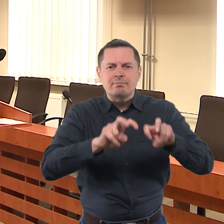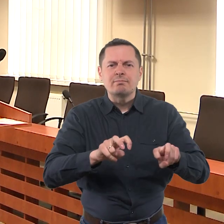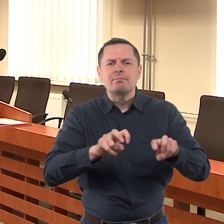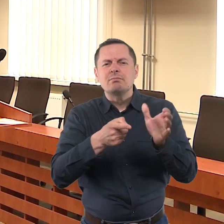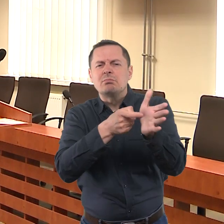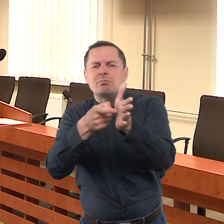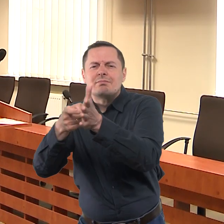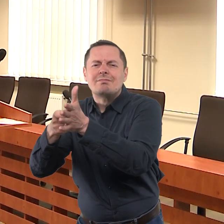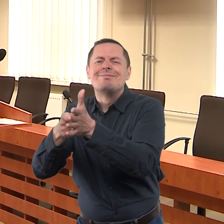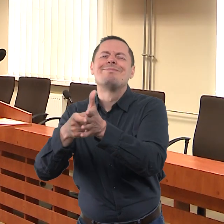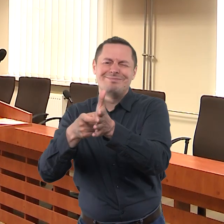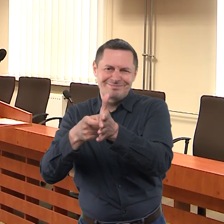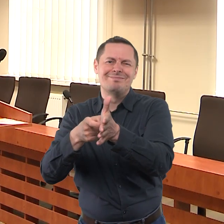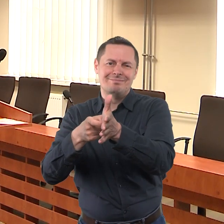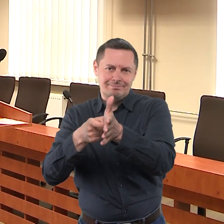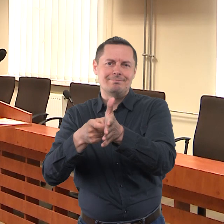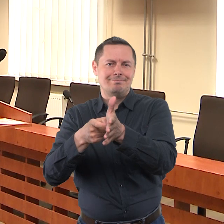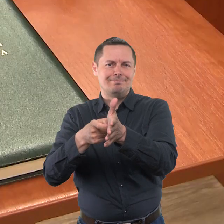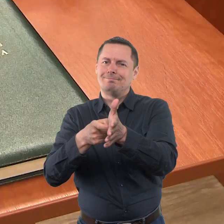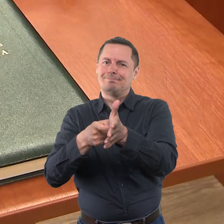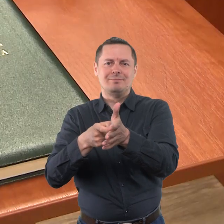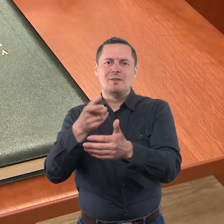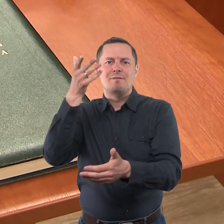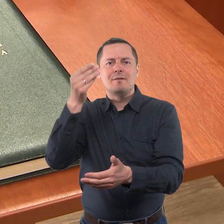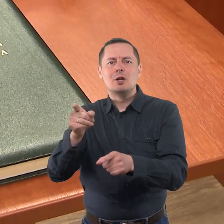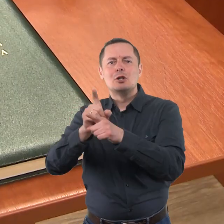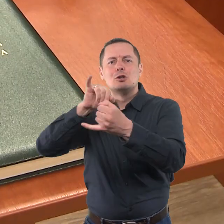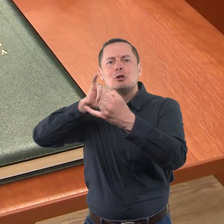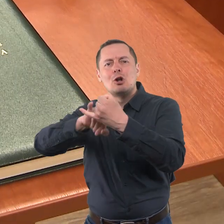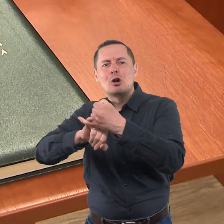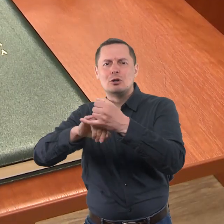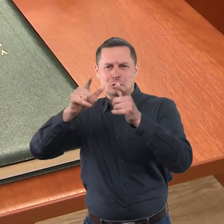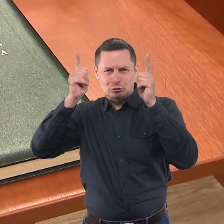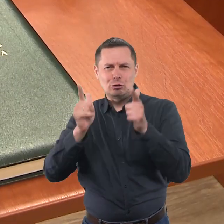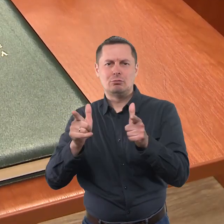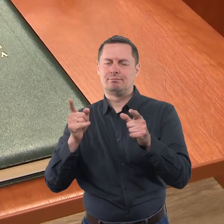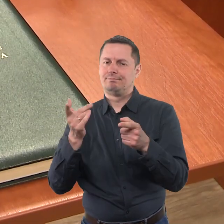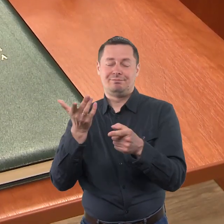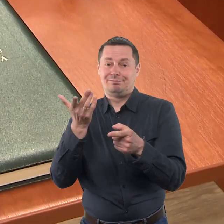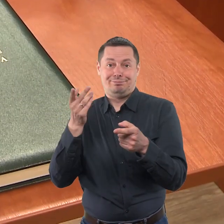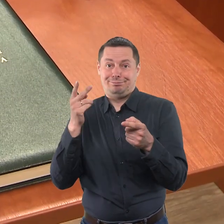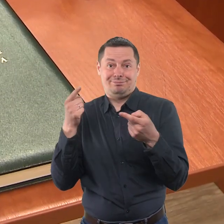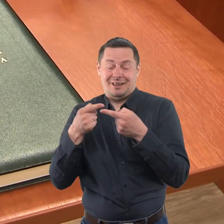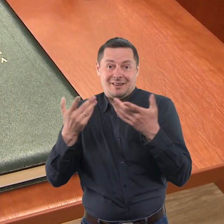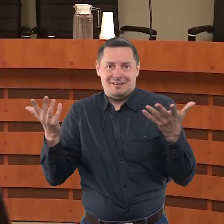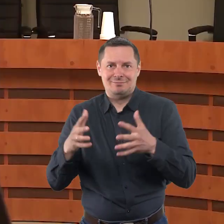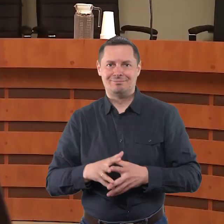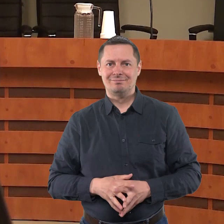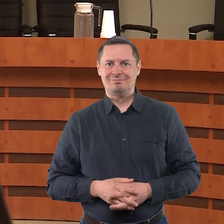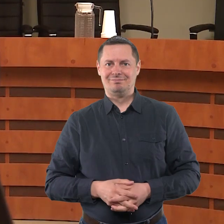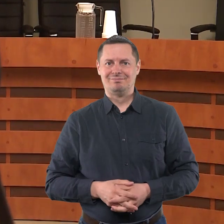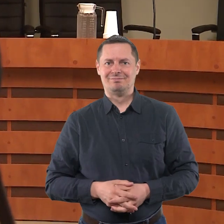bylos medžiagą apklausęs liudytojus bei patį kaltinamai konstatavo, kad tokia kaltinamoje iškelta versija netitinka